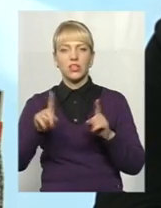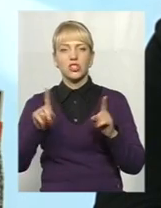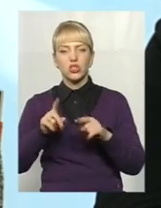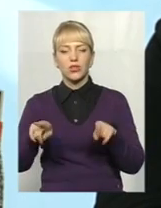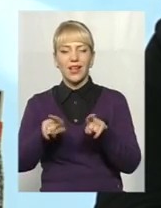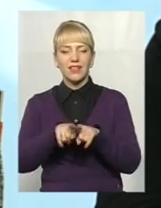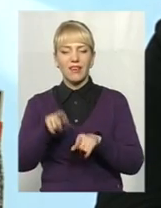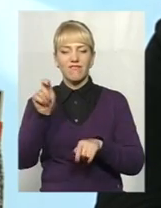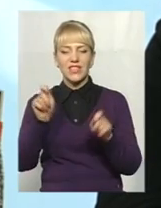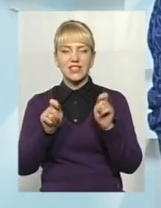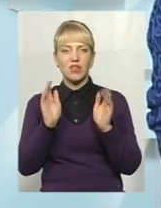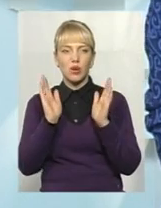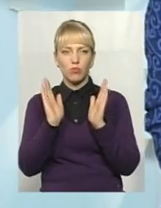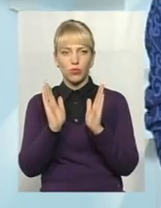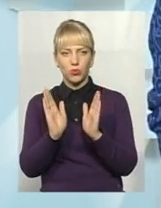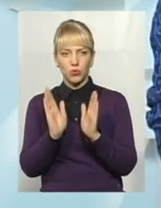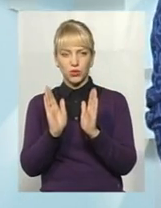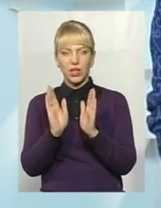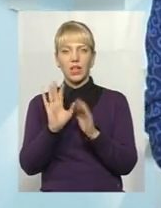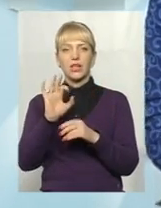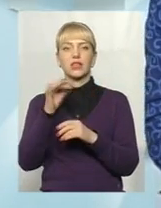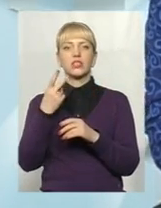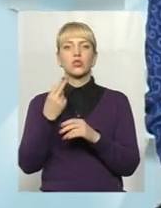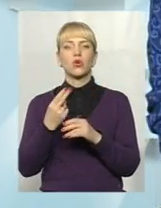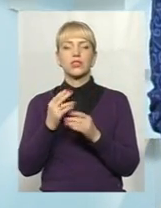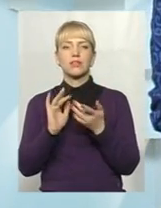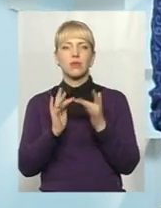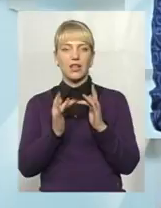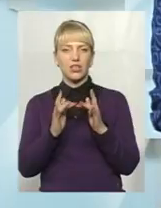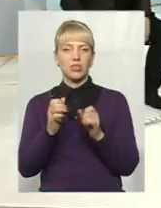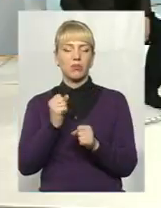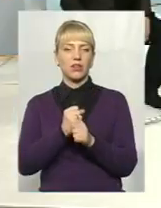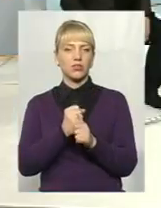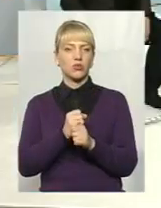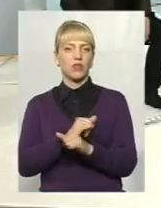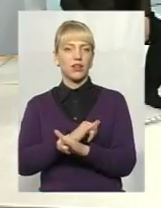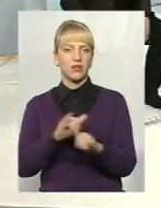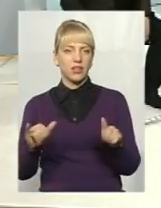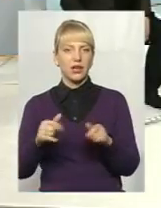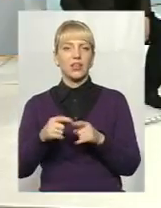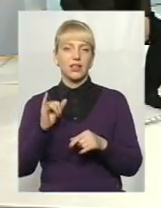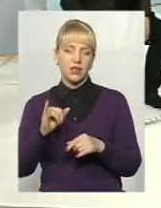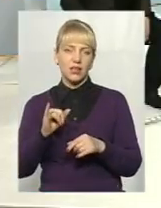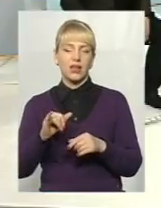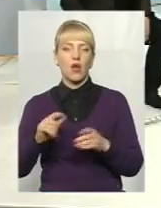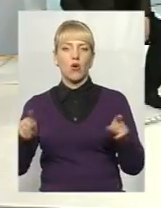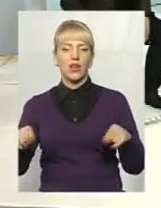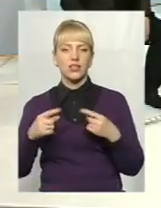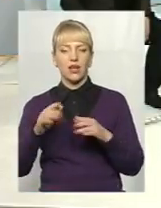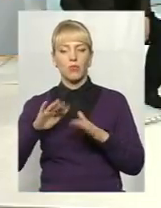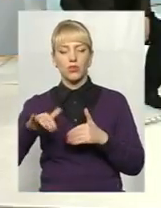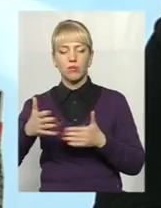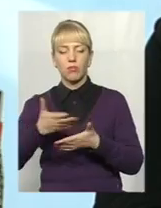фестиваль буде проходити в перших числах вересня. І організатори потім ми проводили